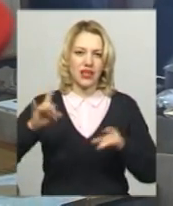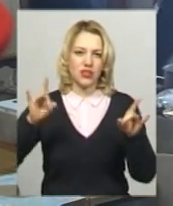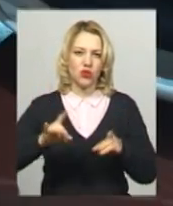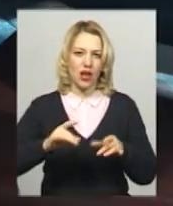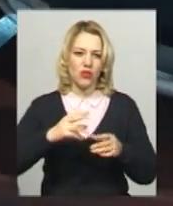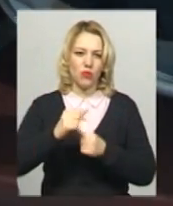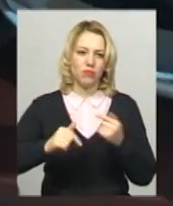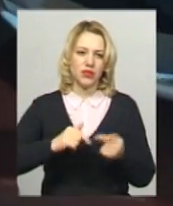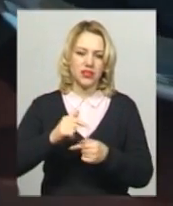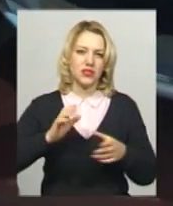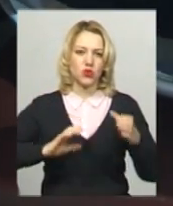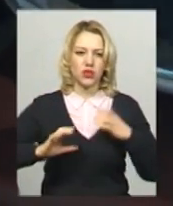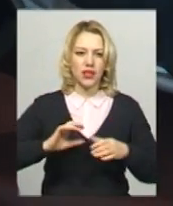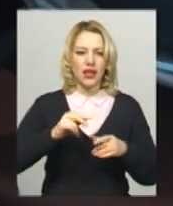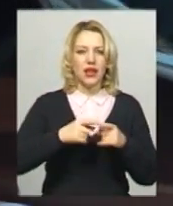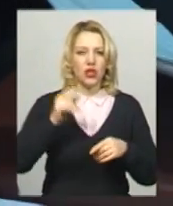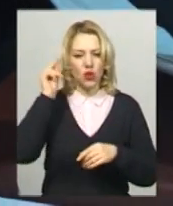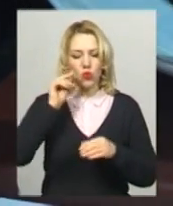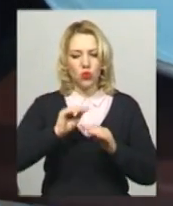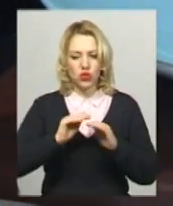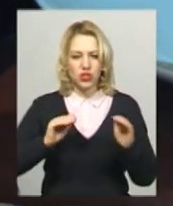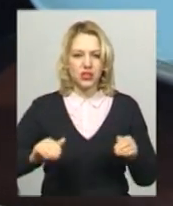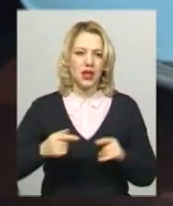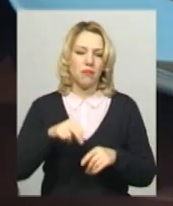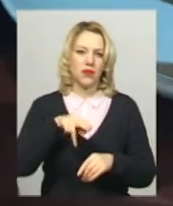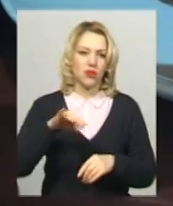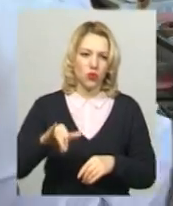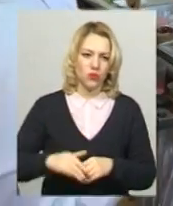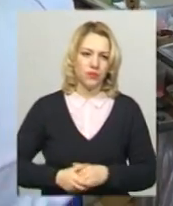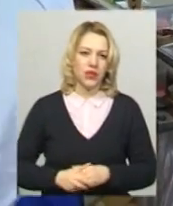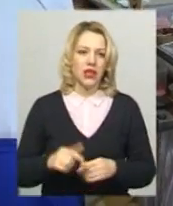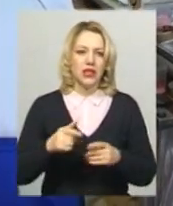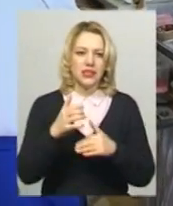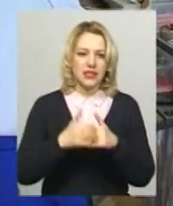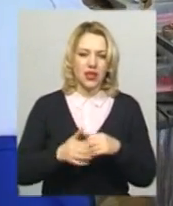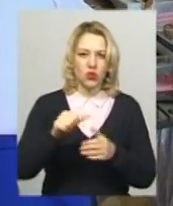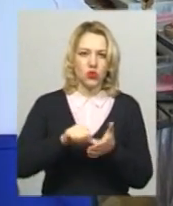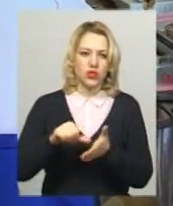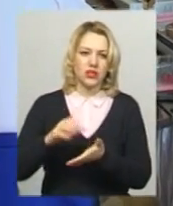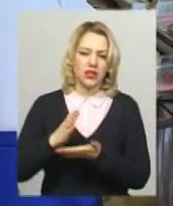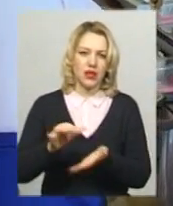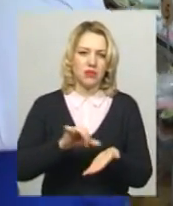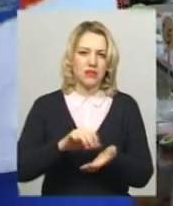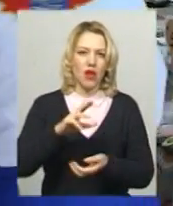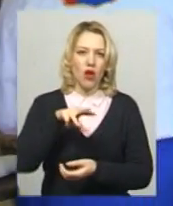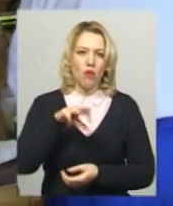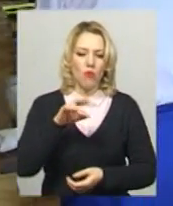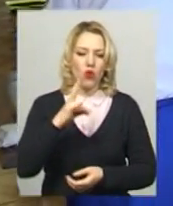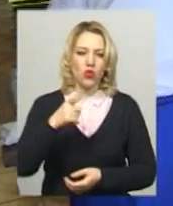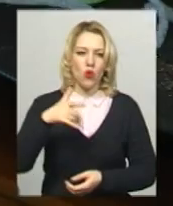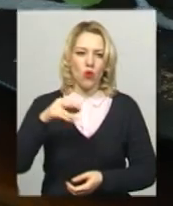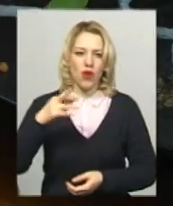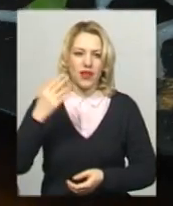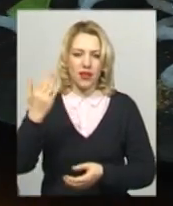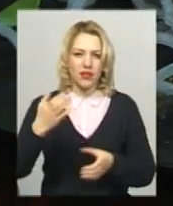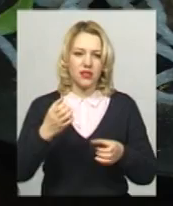бізнесу, студенти та учні професійних закладів вищої зуб та професійно-технічної освіти. Серед учасників є представники Монголії. Їх команда